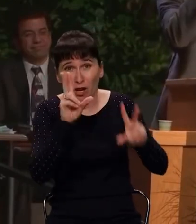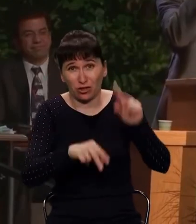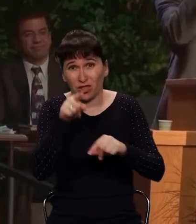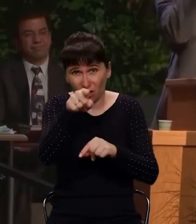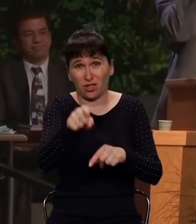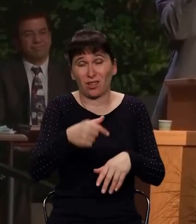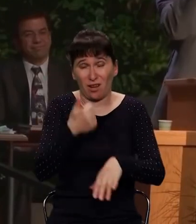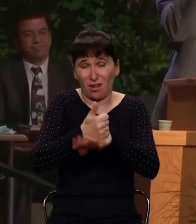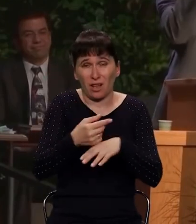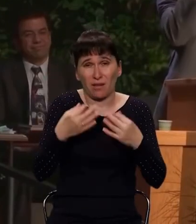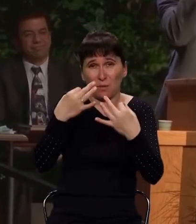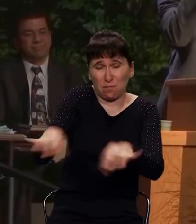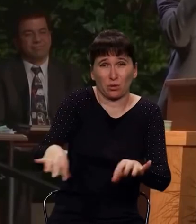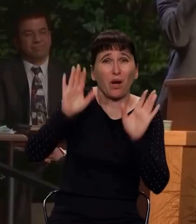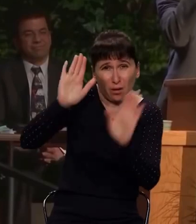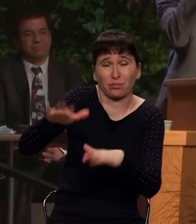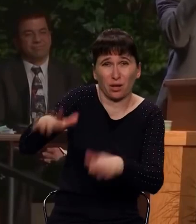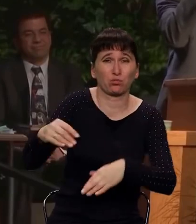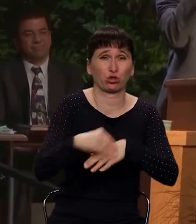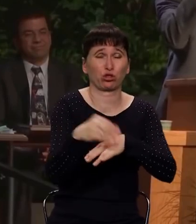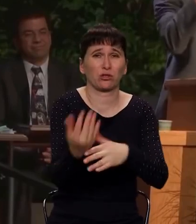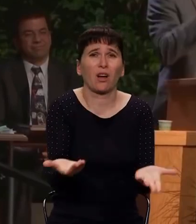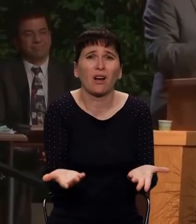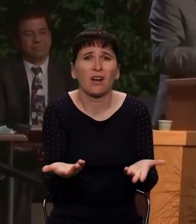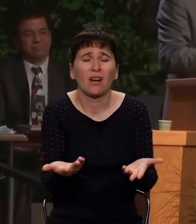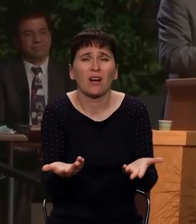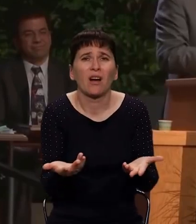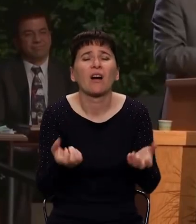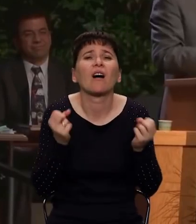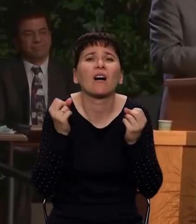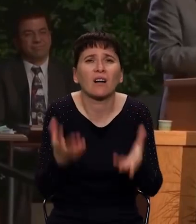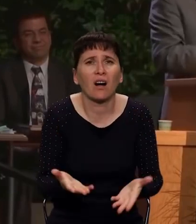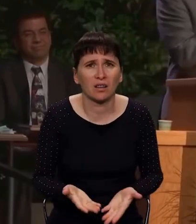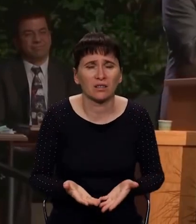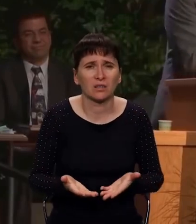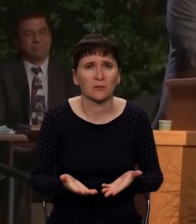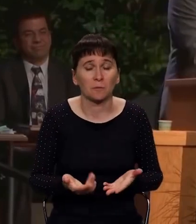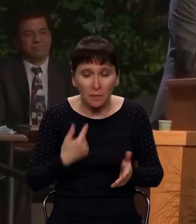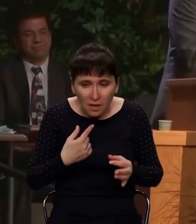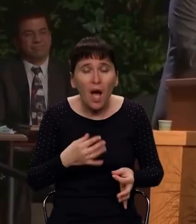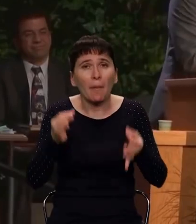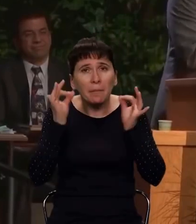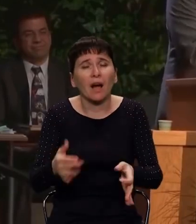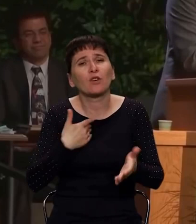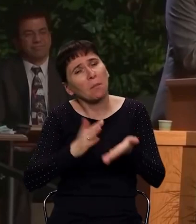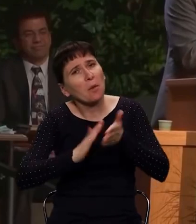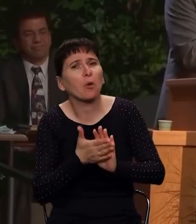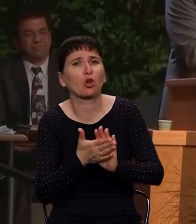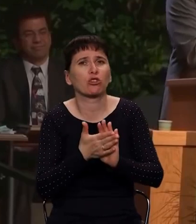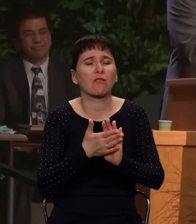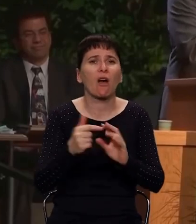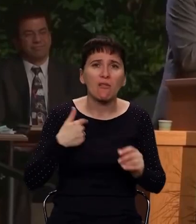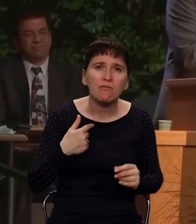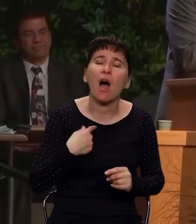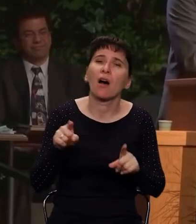Бога. Каким я представляю Бога для себя? Каково его учение? И стою ли я в тех позициях Божьих,